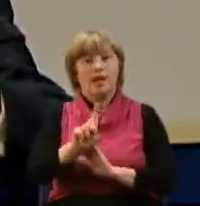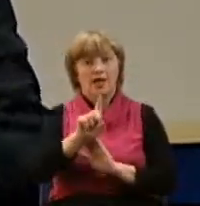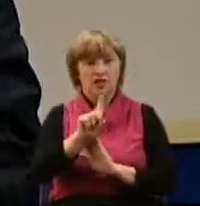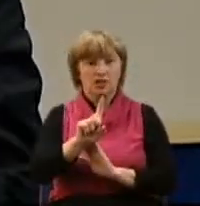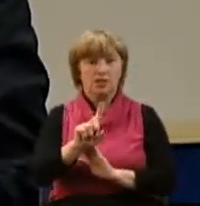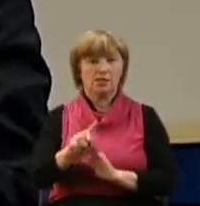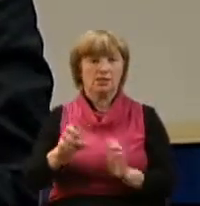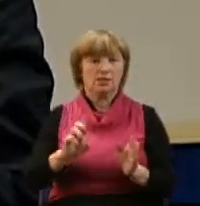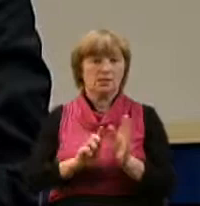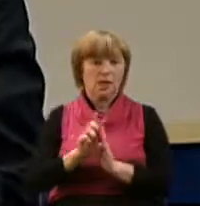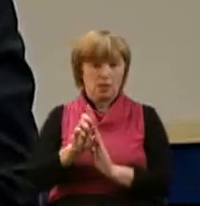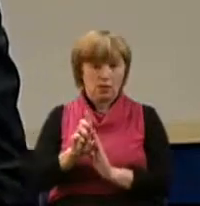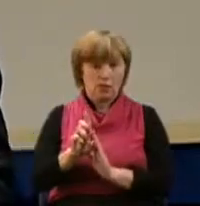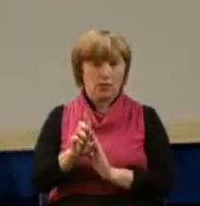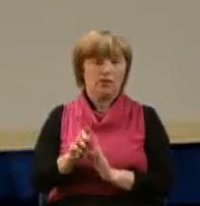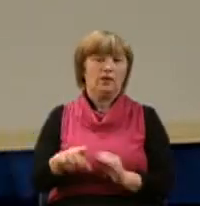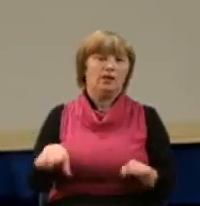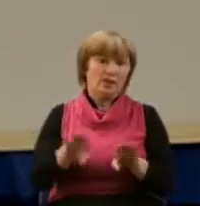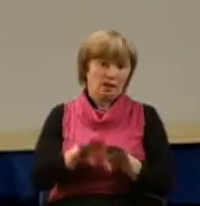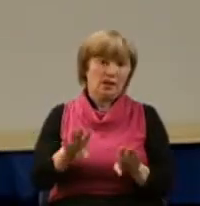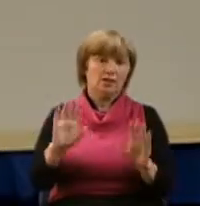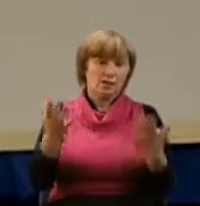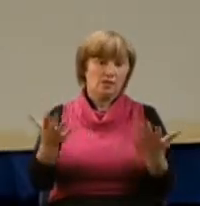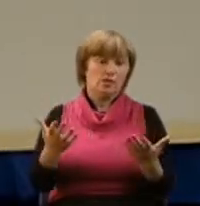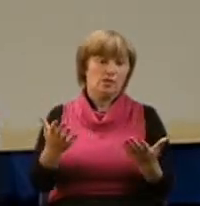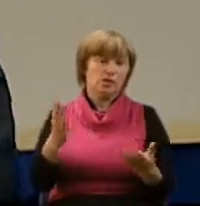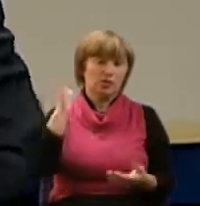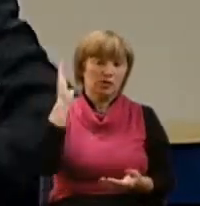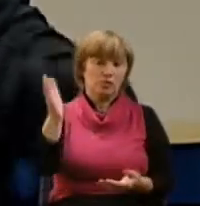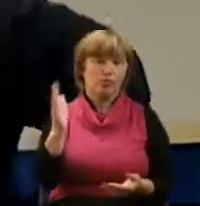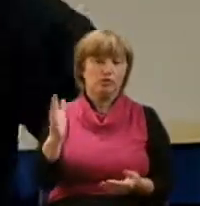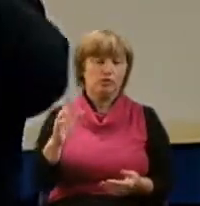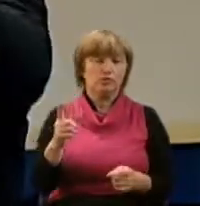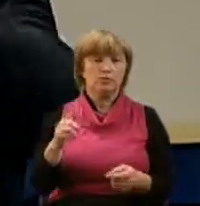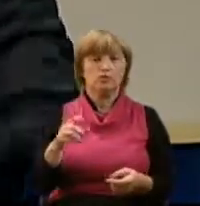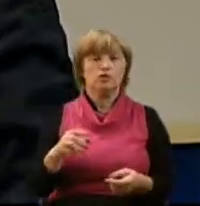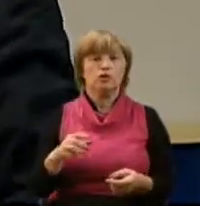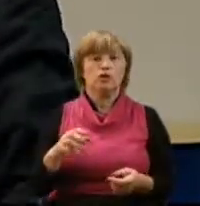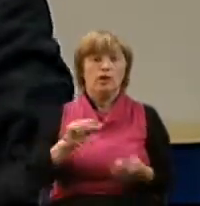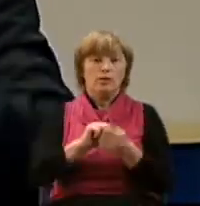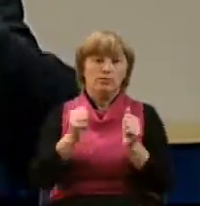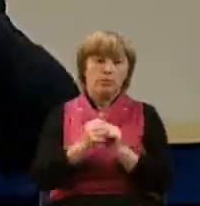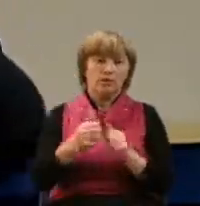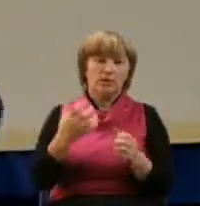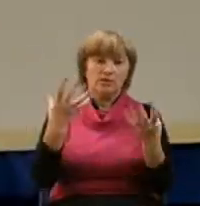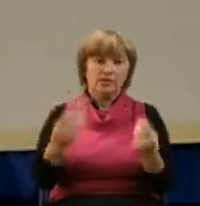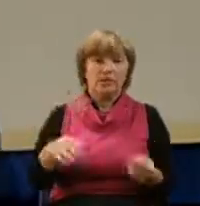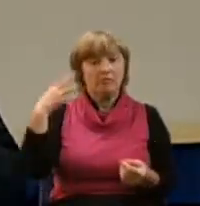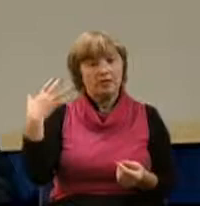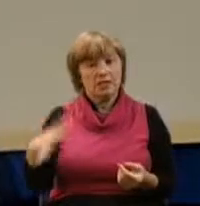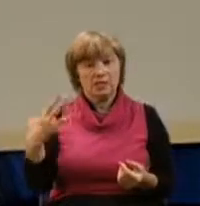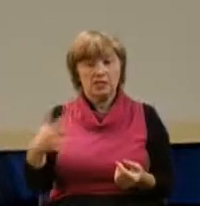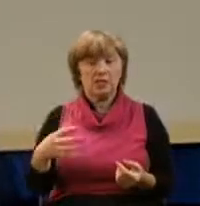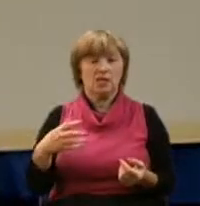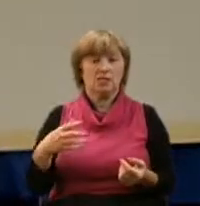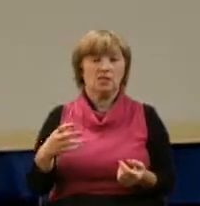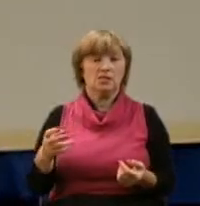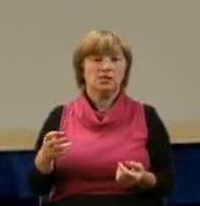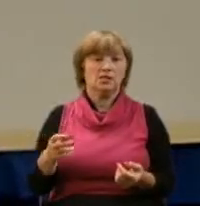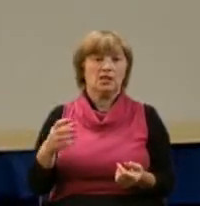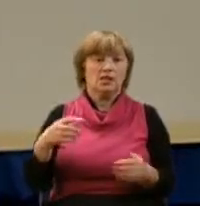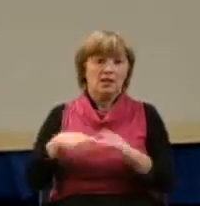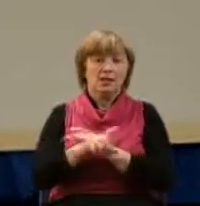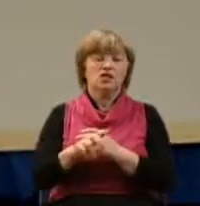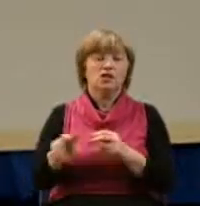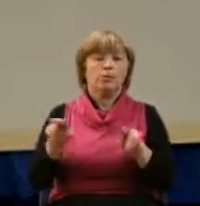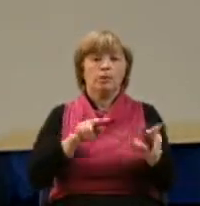оно и произошло в будущем, потому что Петр в день Пятидесятницы, он вышел и начал проповедовать Евангелие,